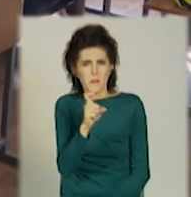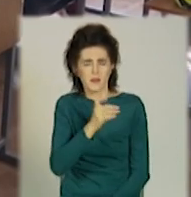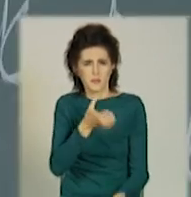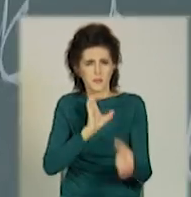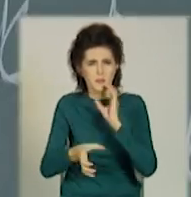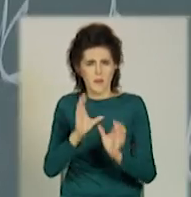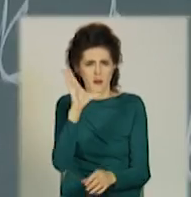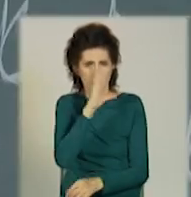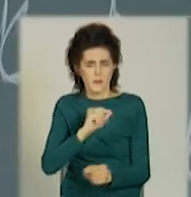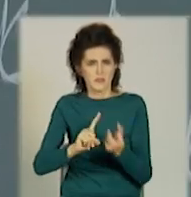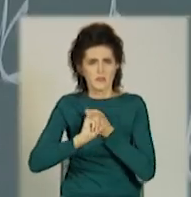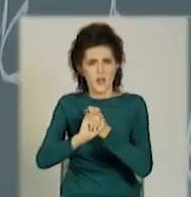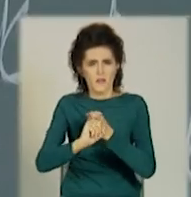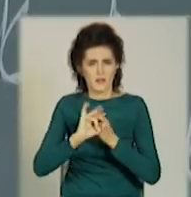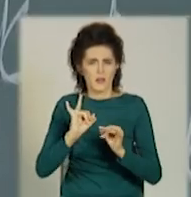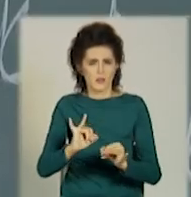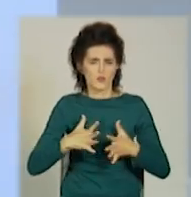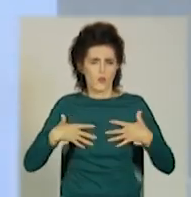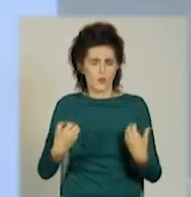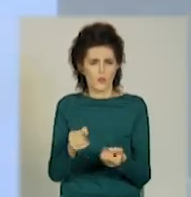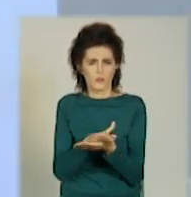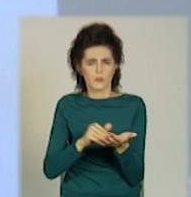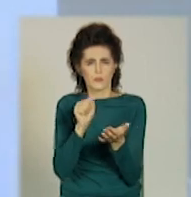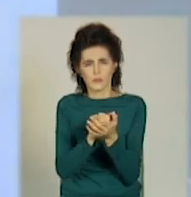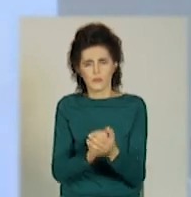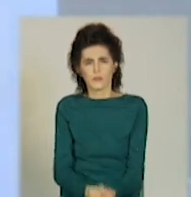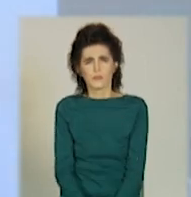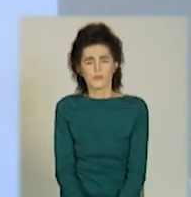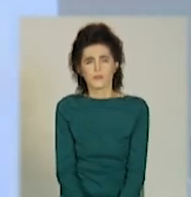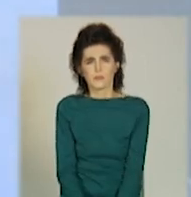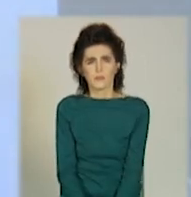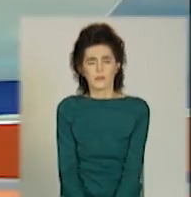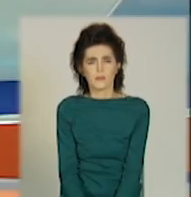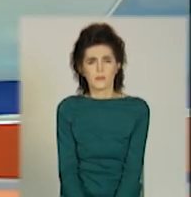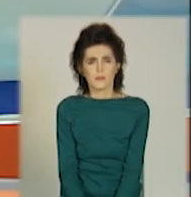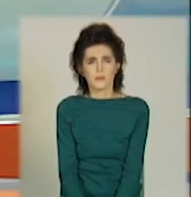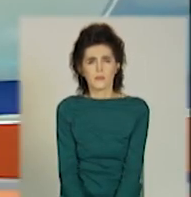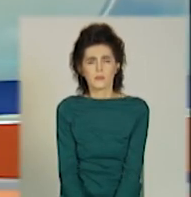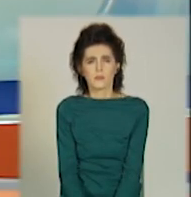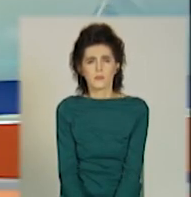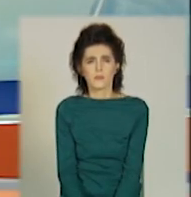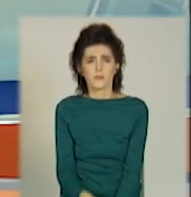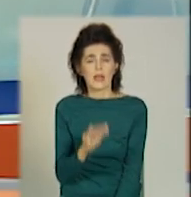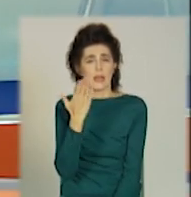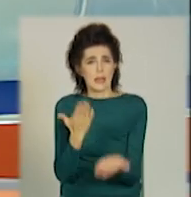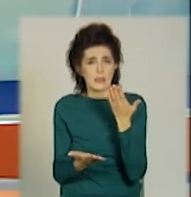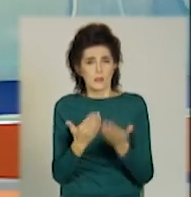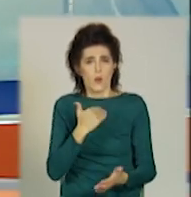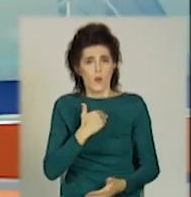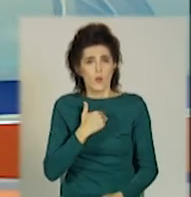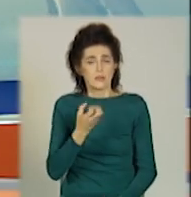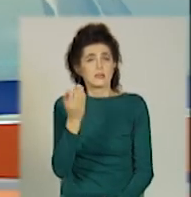та зайву вагу. Анна Слюсарова, Артем Карабецький, телеканал «Донбас». І щоб хоч трохи